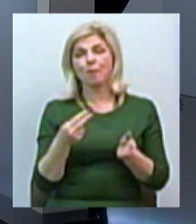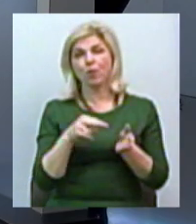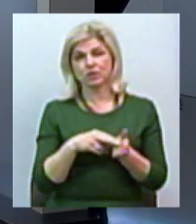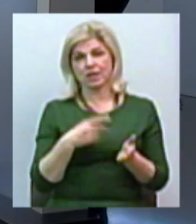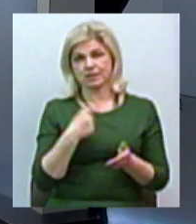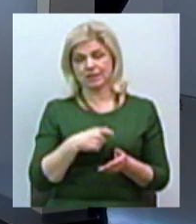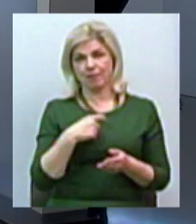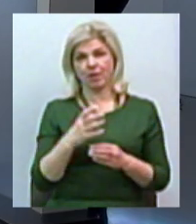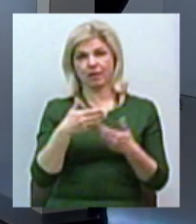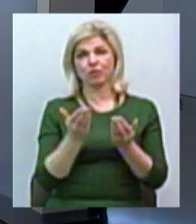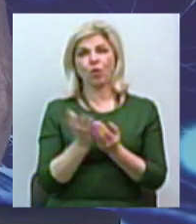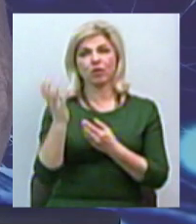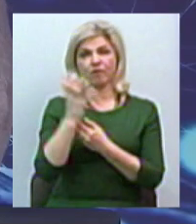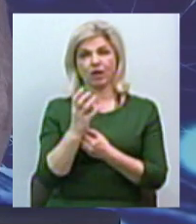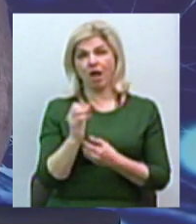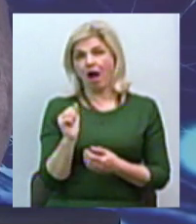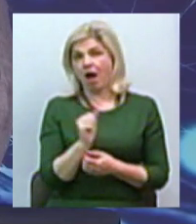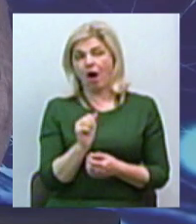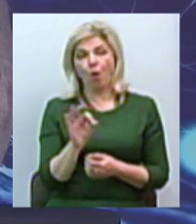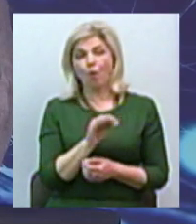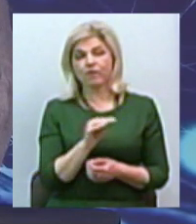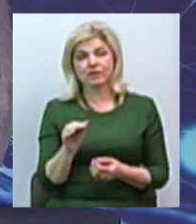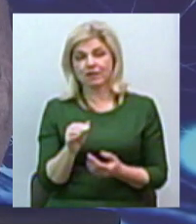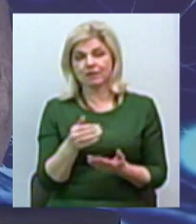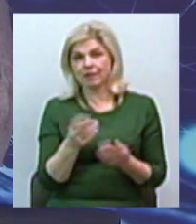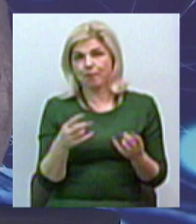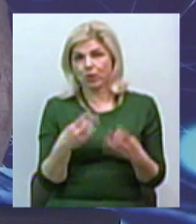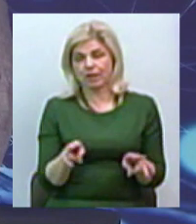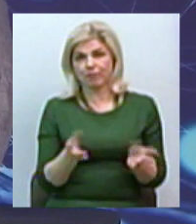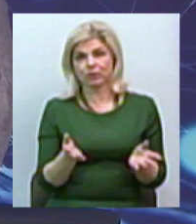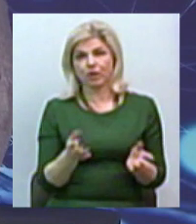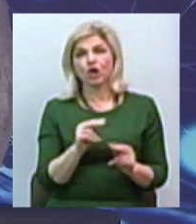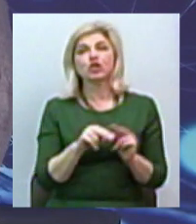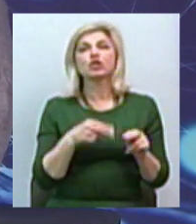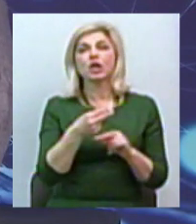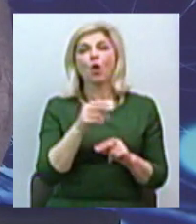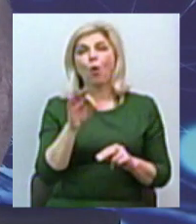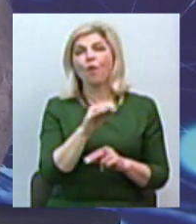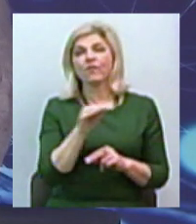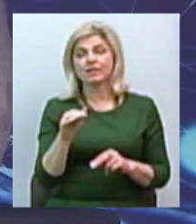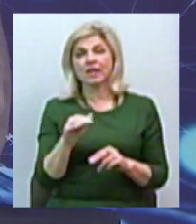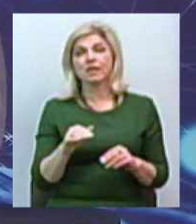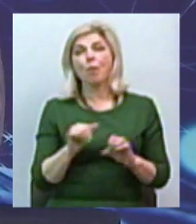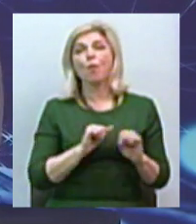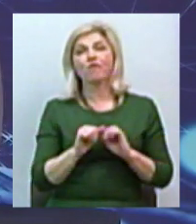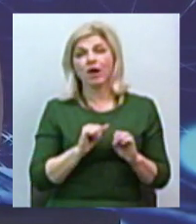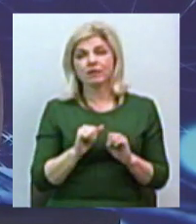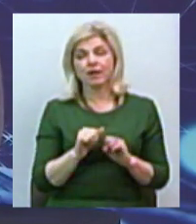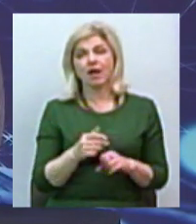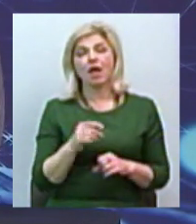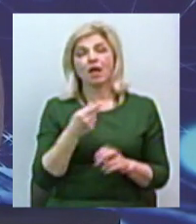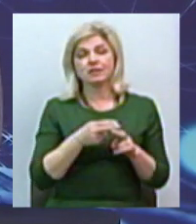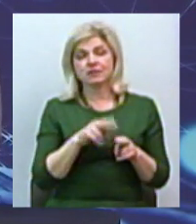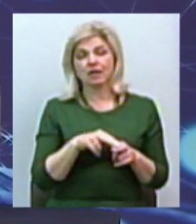Офіційно, навіть дозволу ж не потрібно. А через офіційних провайдерів? Але це вже, перед людьми, ця задача